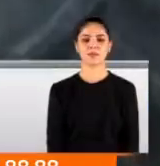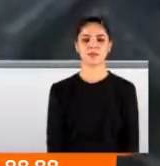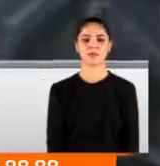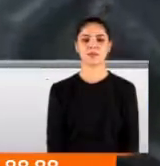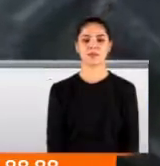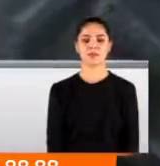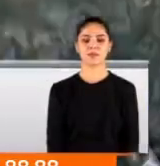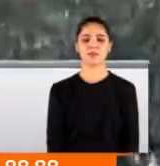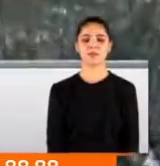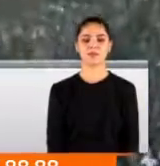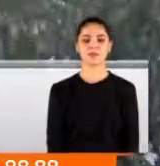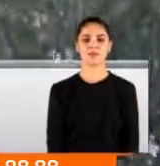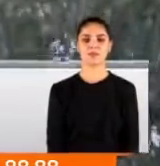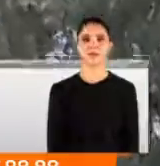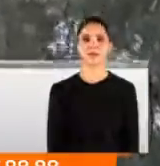artık ineyim buradan.